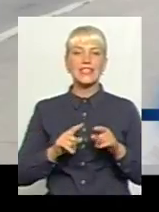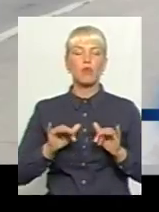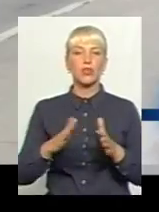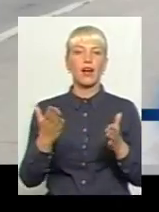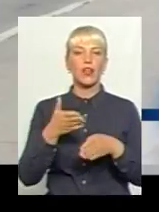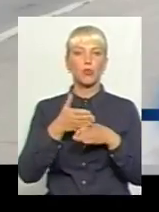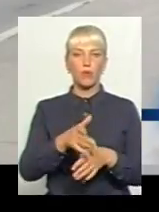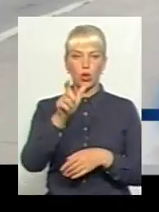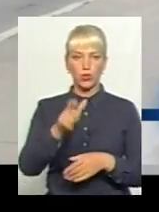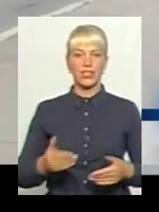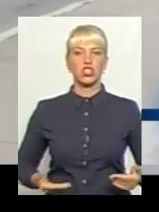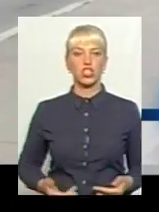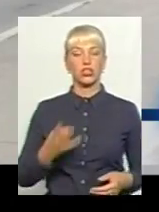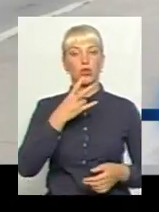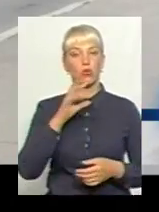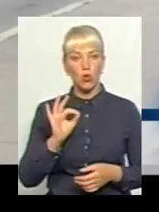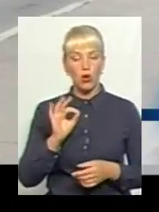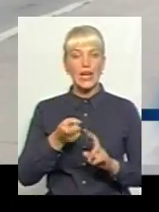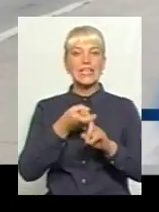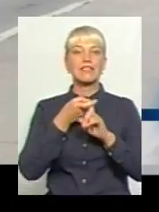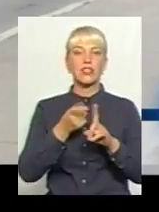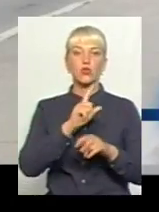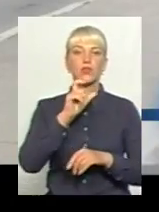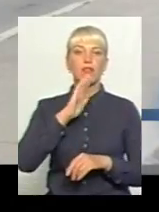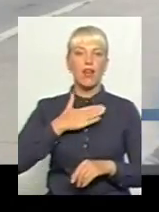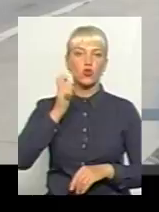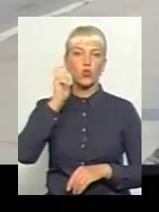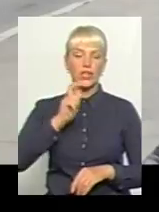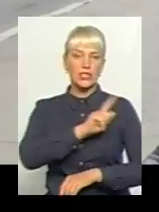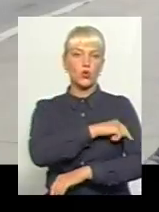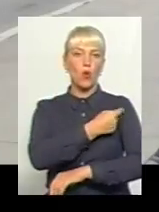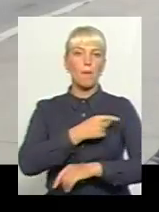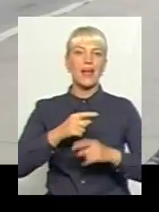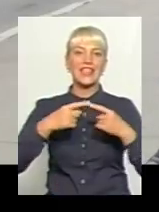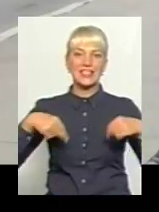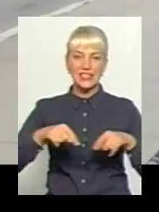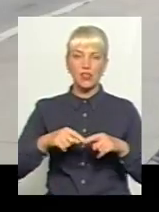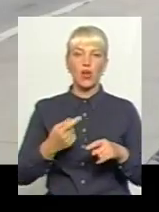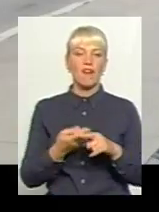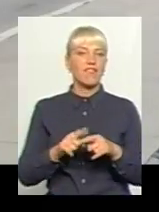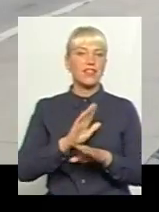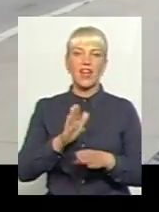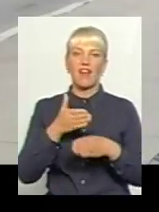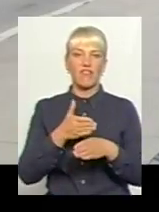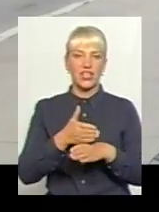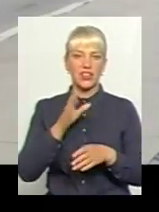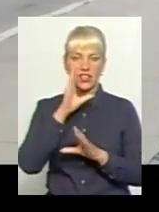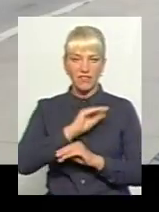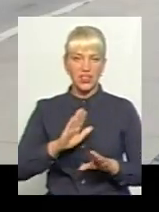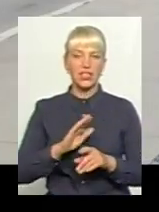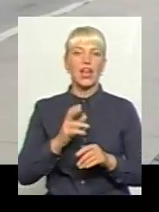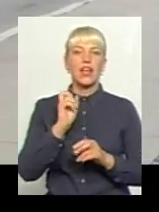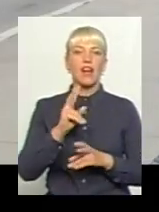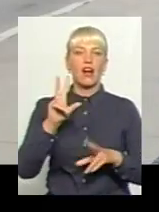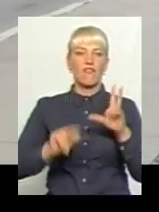допомагає людині жити, але в зв'язку з нашою українською медициною він не такий ефективний, як, наприклад, вважають